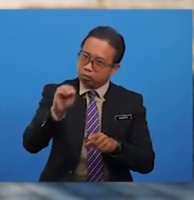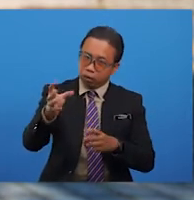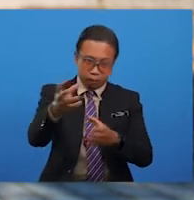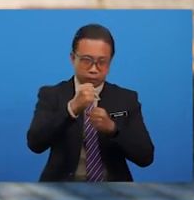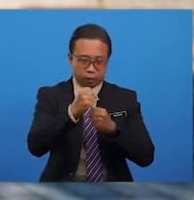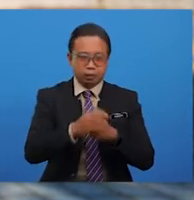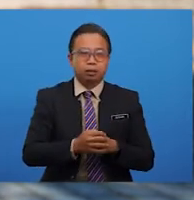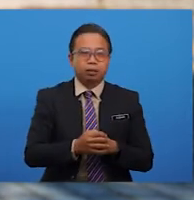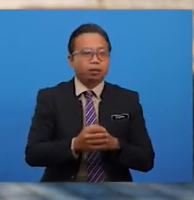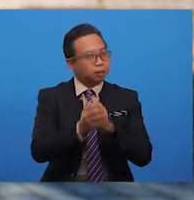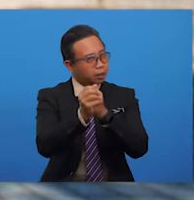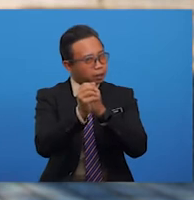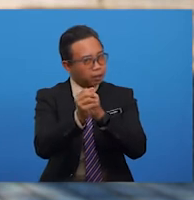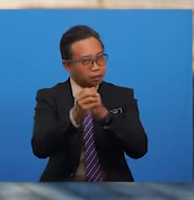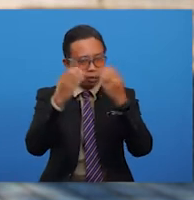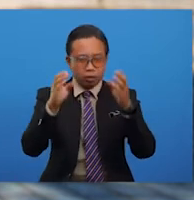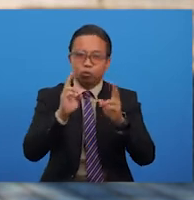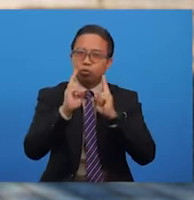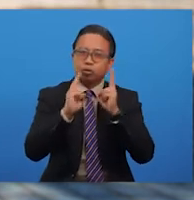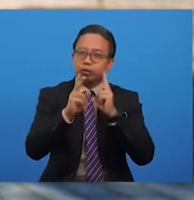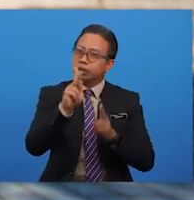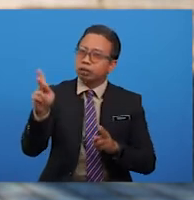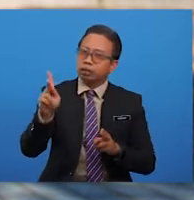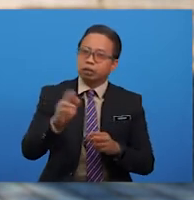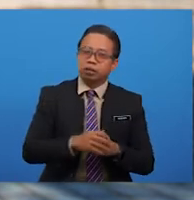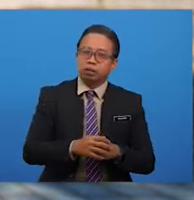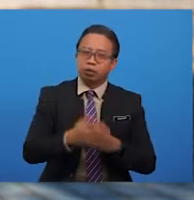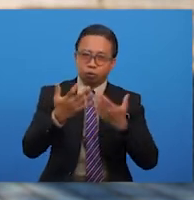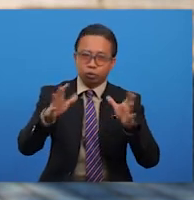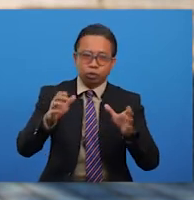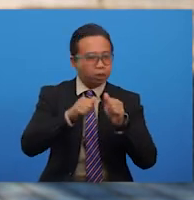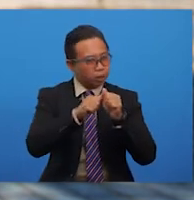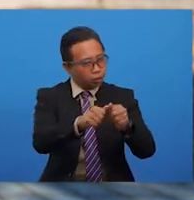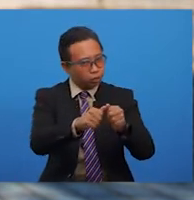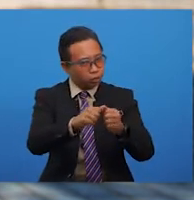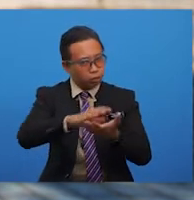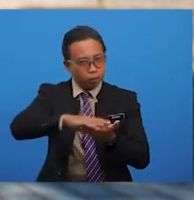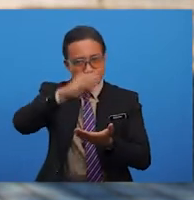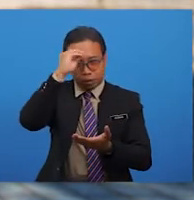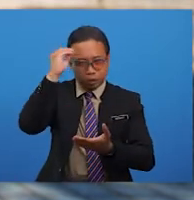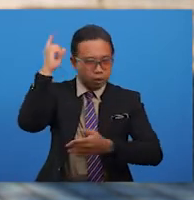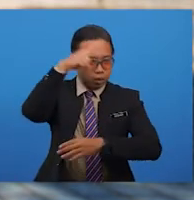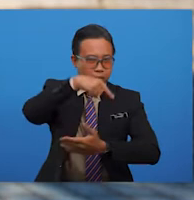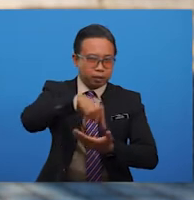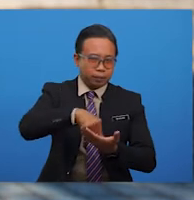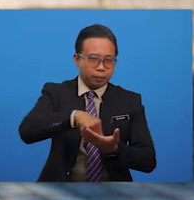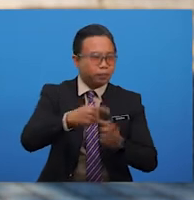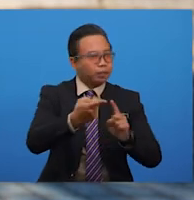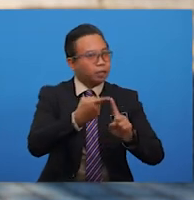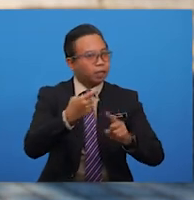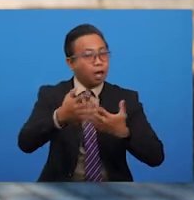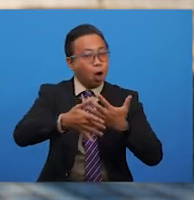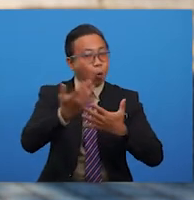-murid peroleh? Tahniah jika ucapkan kepada murid-murid yang telah mengikuti sesi pembelajaran hari ini dari